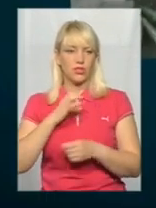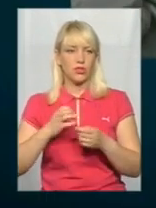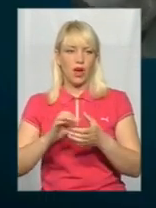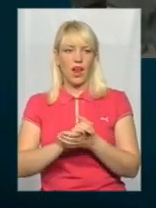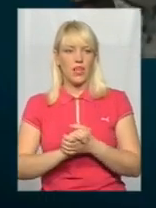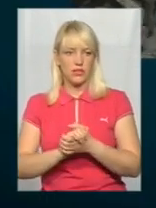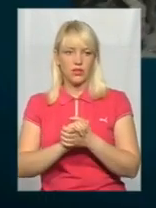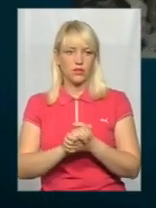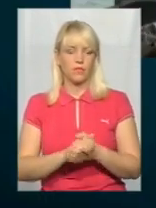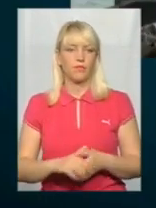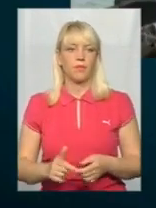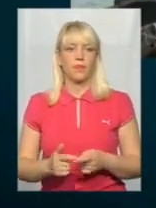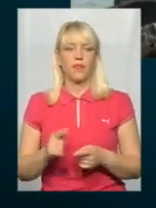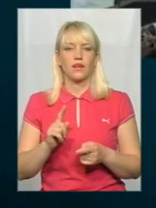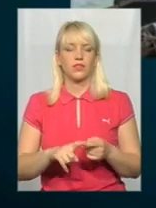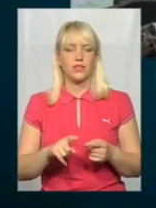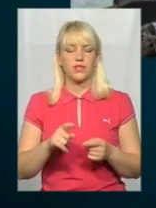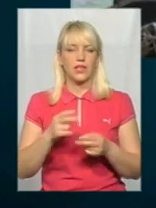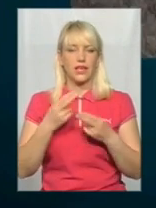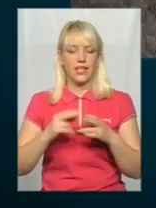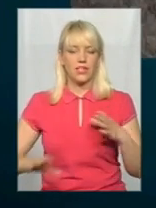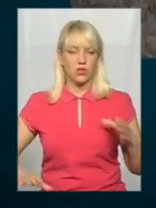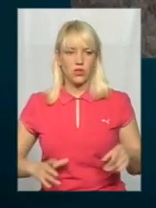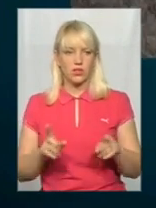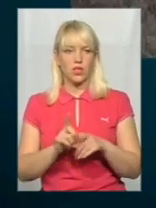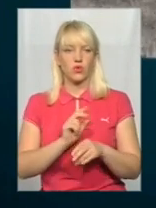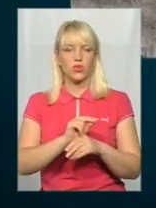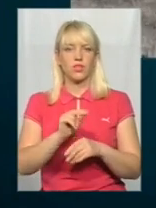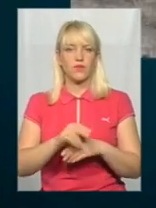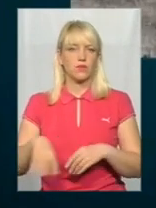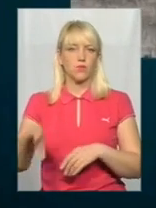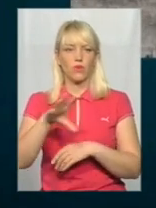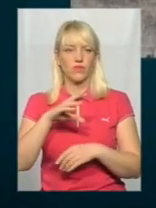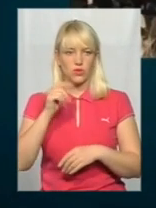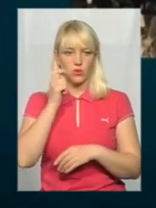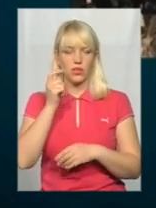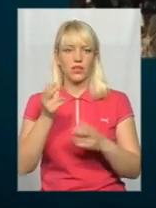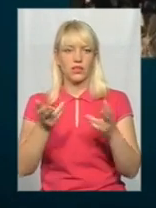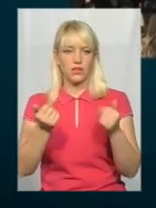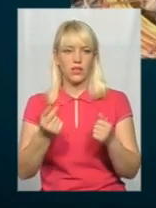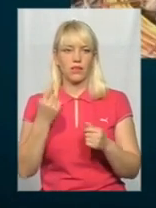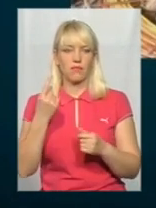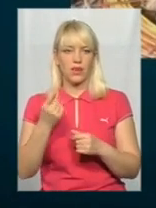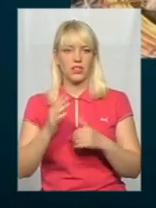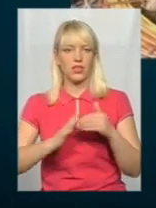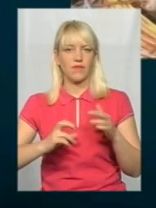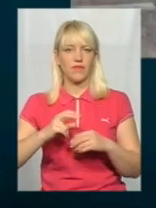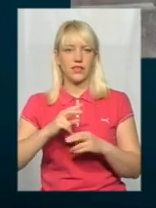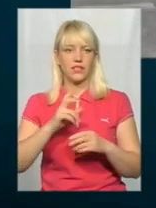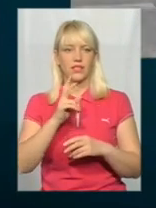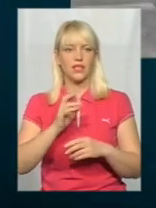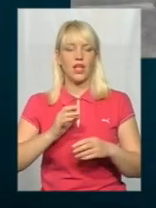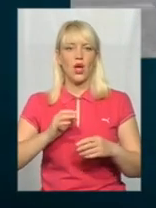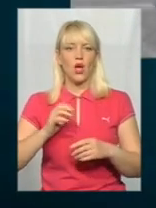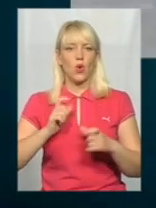Скажіть, будь ласка, ці інструктори потім навчають також по всій Україні, так? Так. Перший кваліфікаційний курс був зроблений для